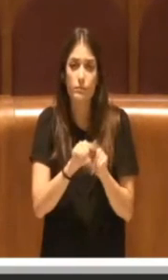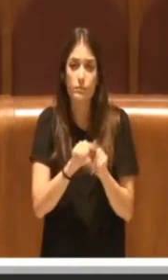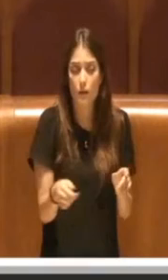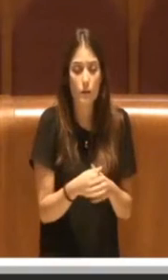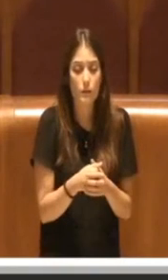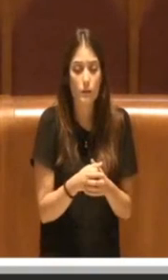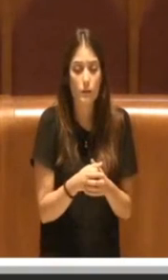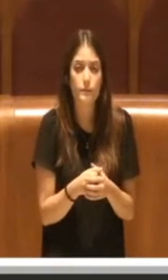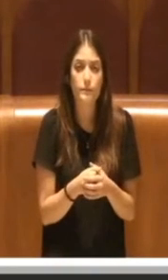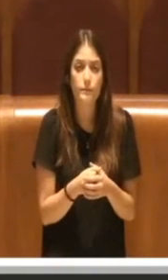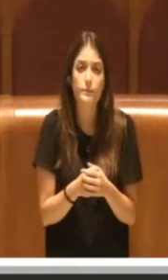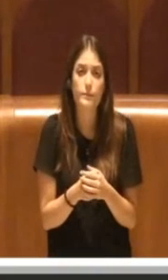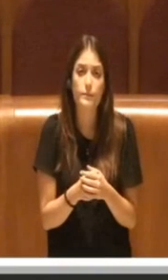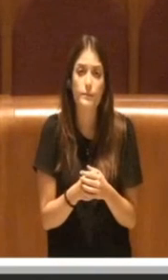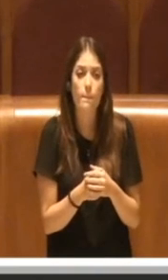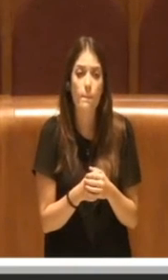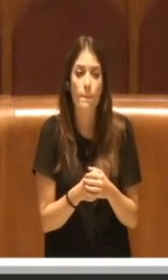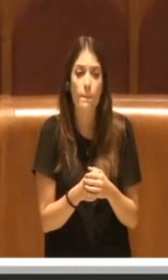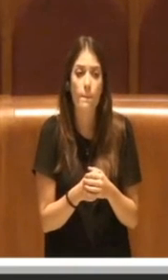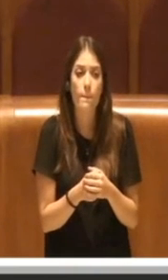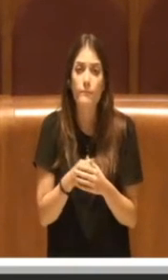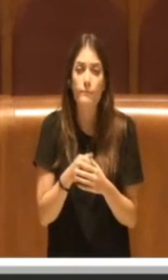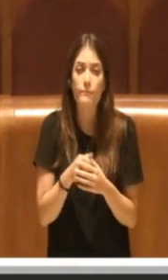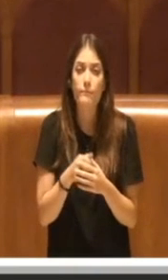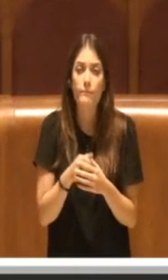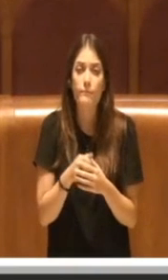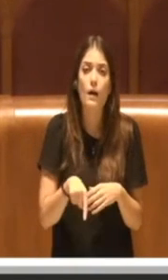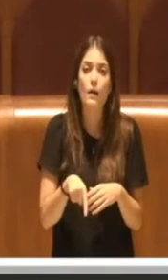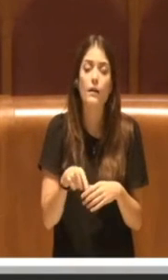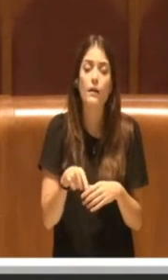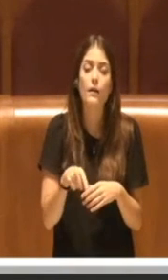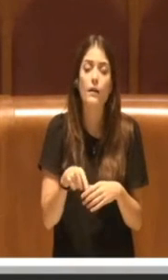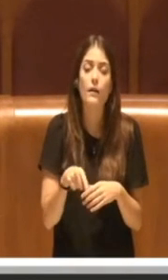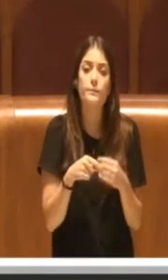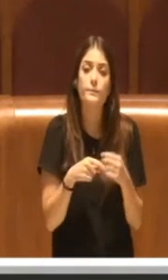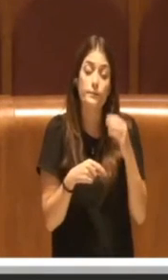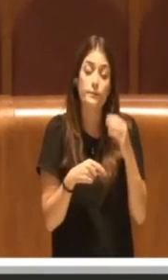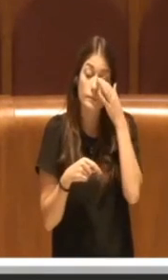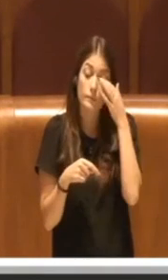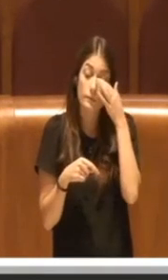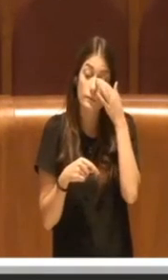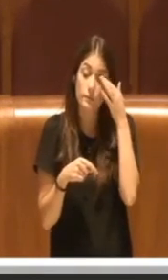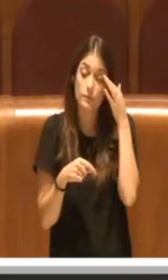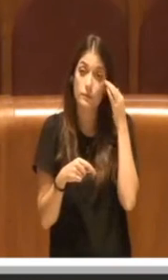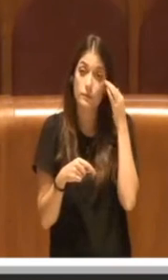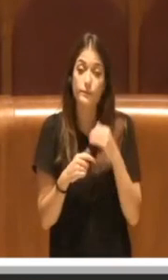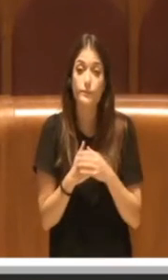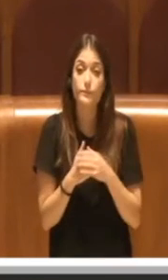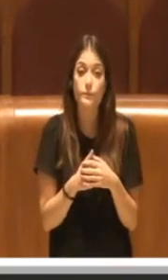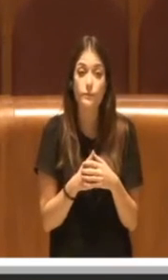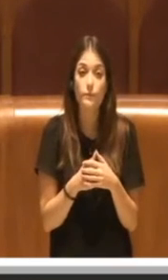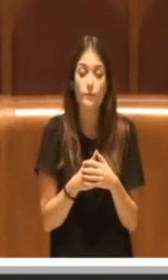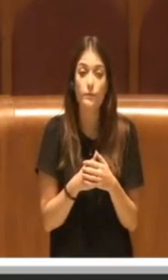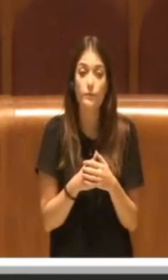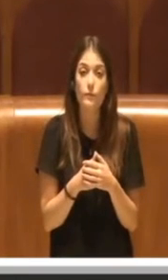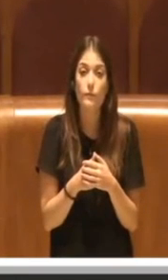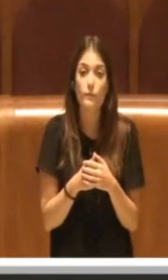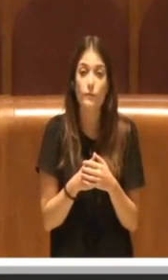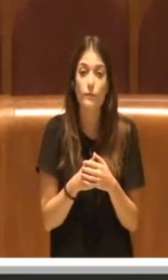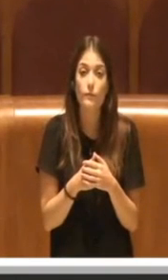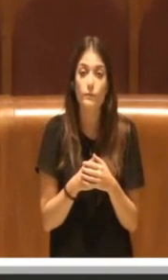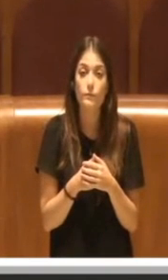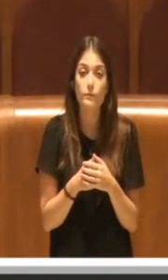anche il voler dare un senso